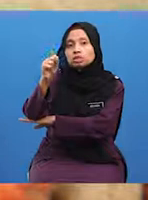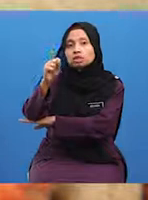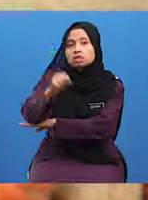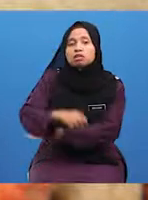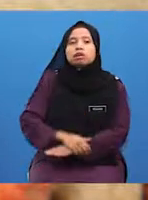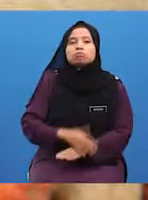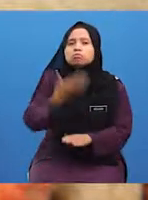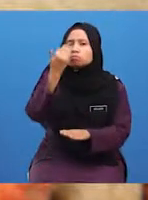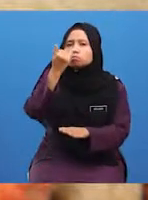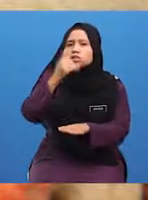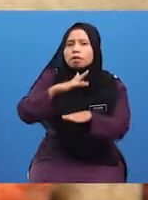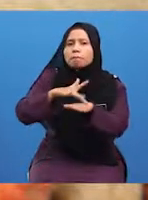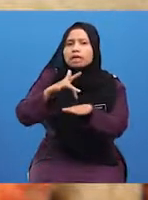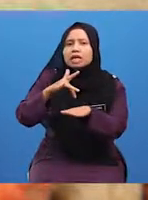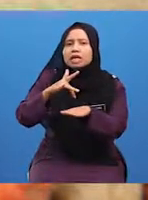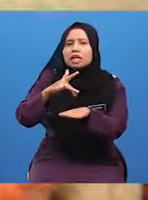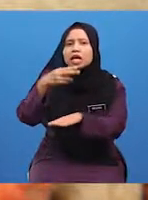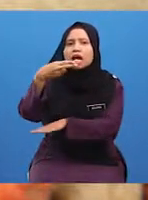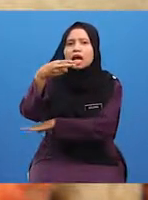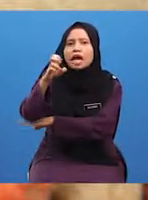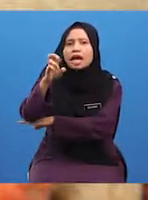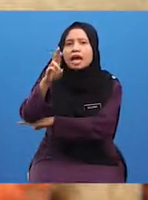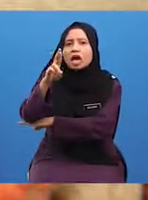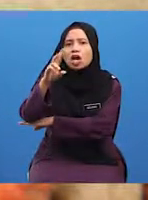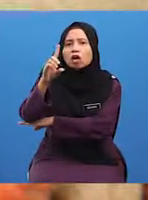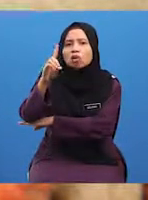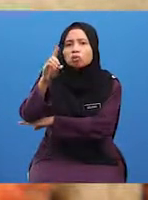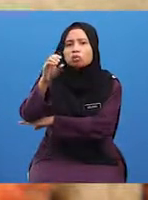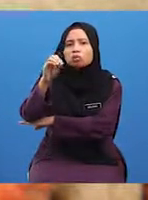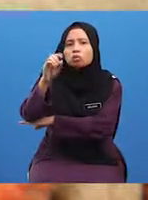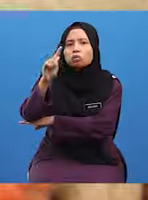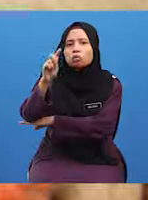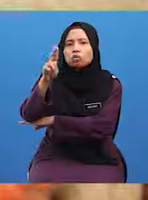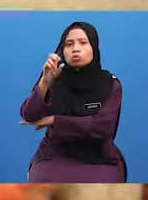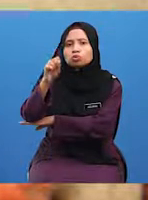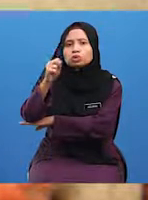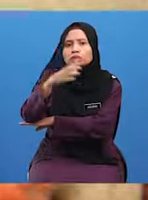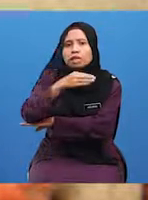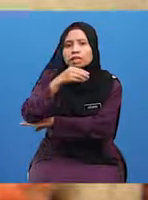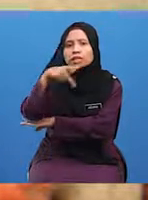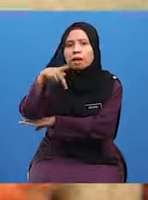Mengapa digelar sebagai Herodotus dan Pilitinus Arab?